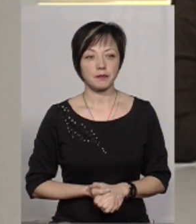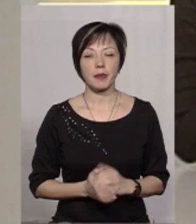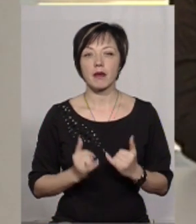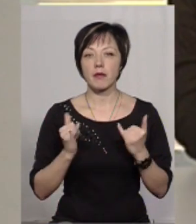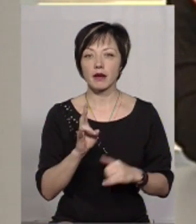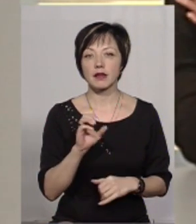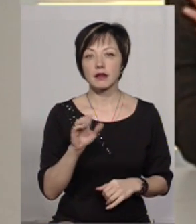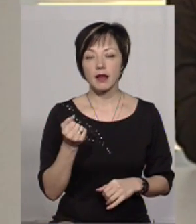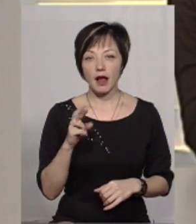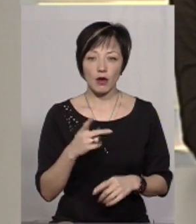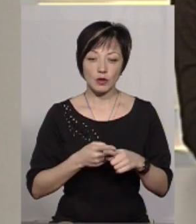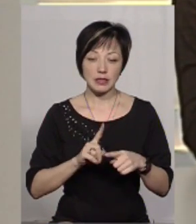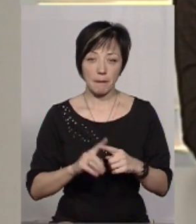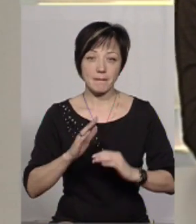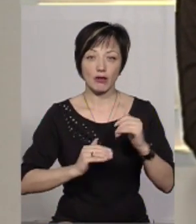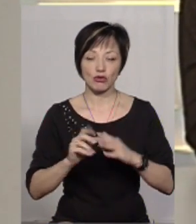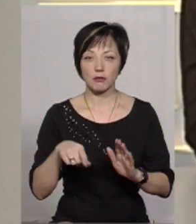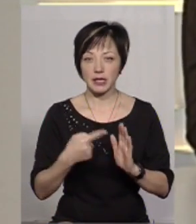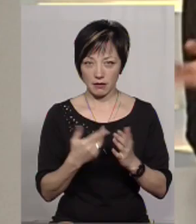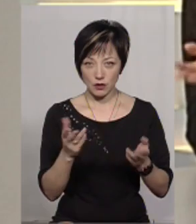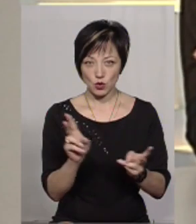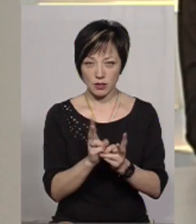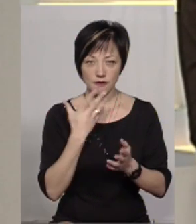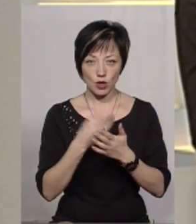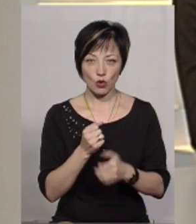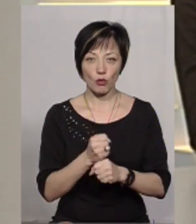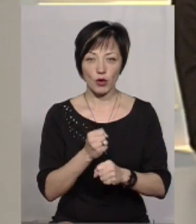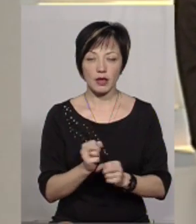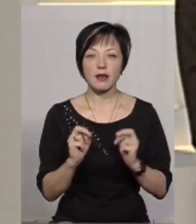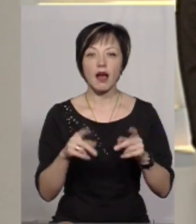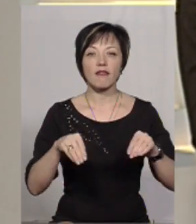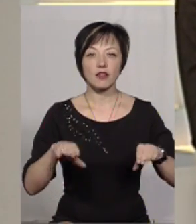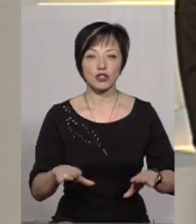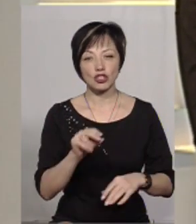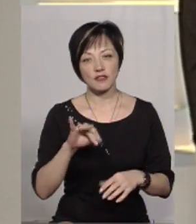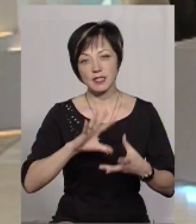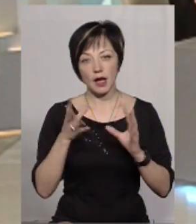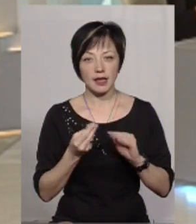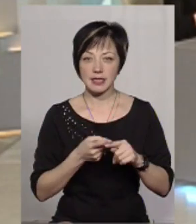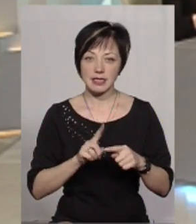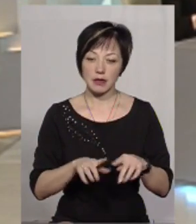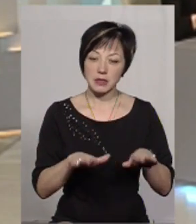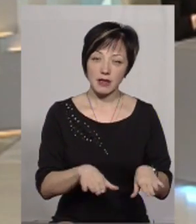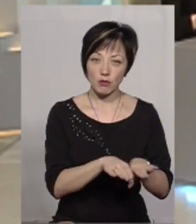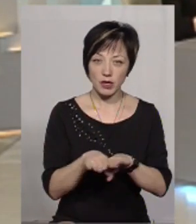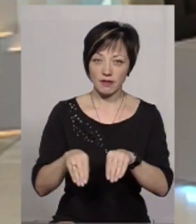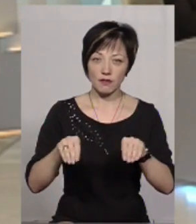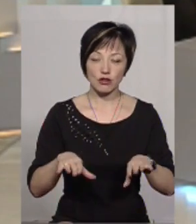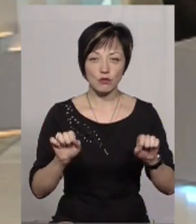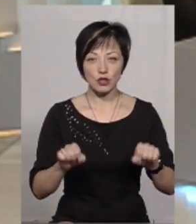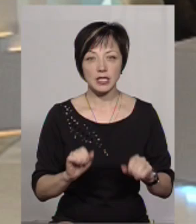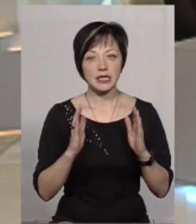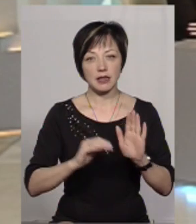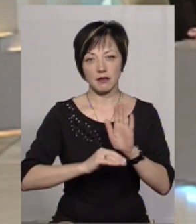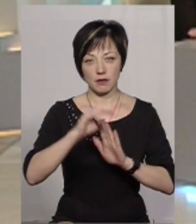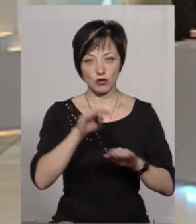Пані Наталі, практичне питання. Чи ви з таким стикаєтесь у своїй роботі і як вирішуєте? Чи взагалі це на місцевому рівні можна вирішити,